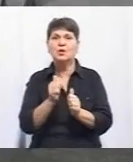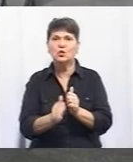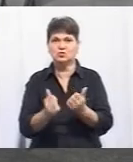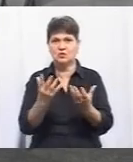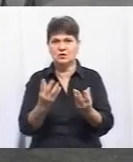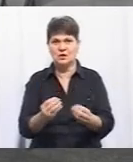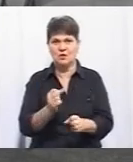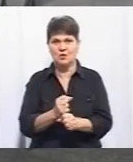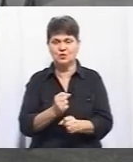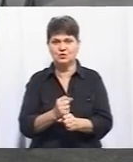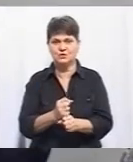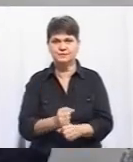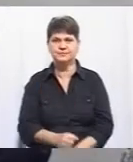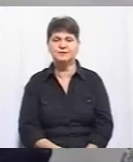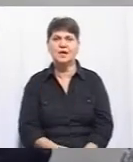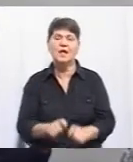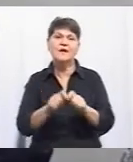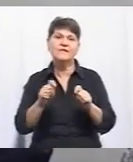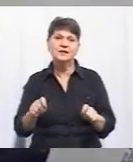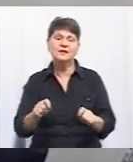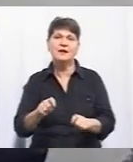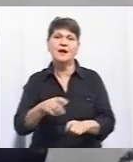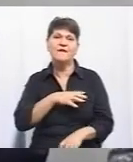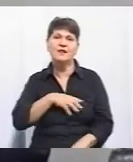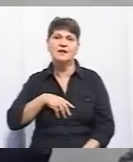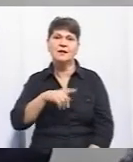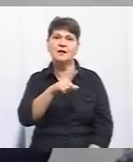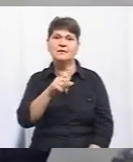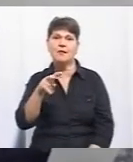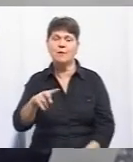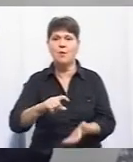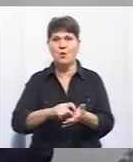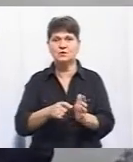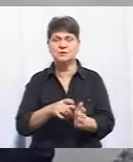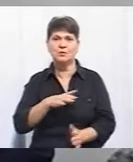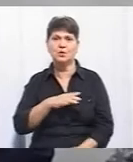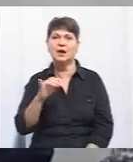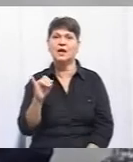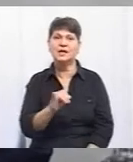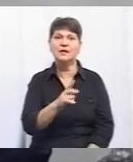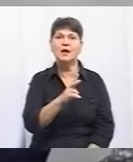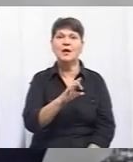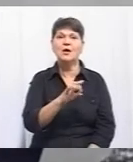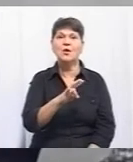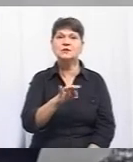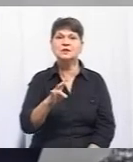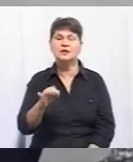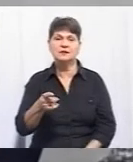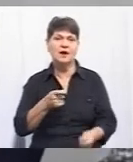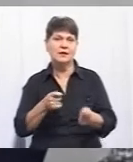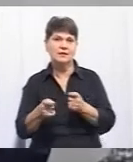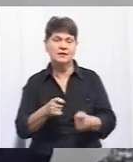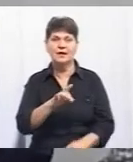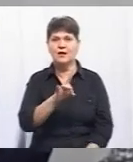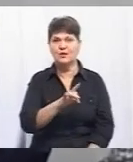робочого ветеран-хабу. Про відкриття ветеран-хабу у Вінниці говорили. Гостями студії були Івона Костина, керівниця організації ветеран-хаб, і